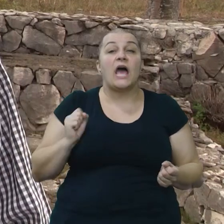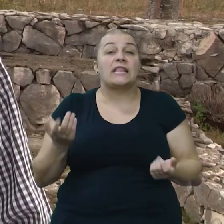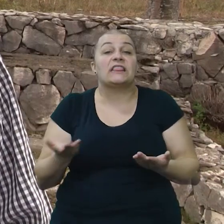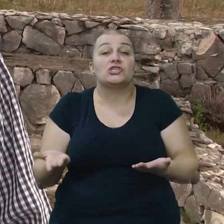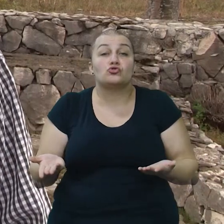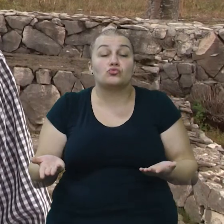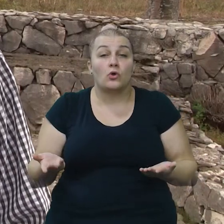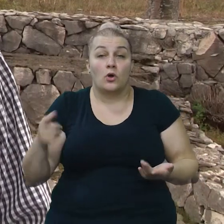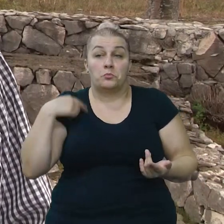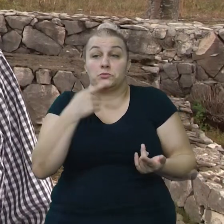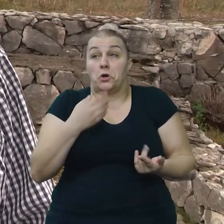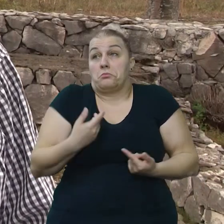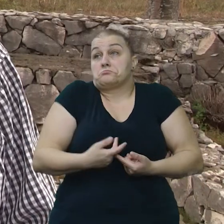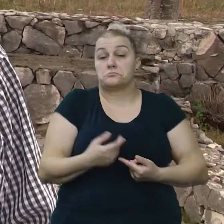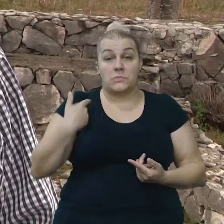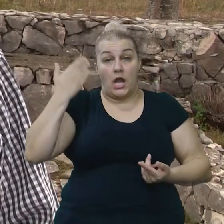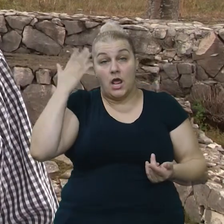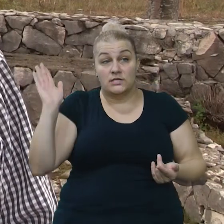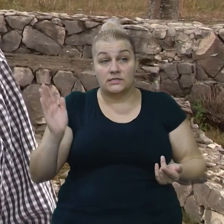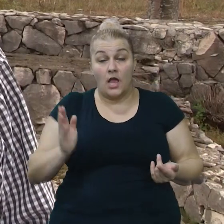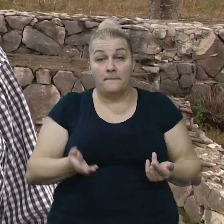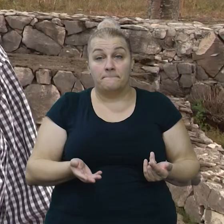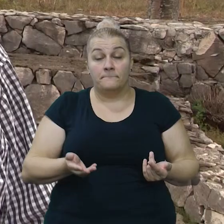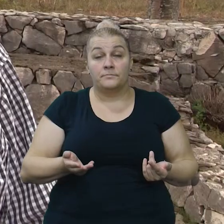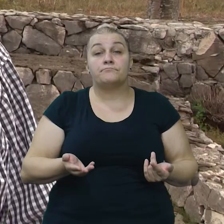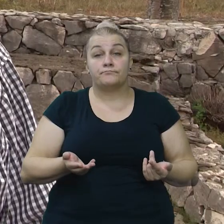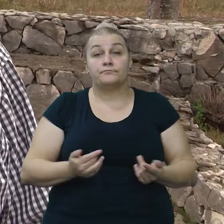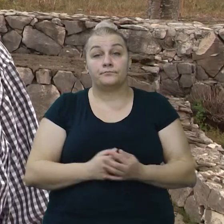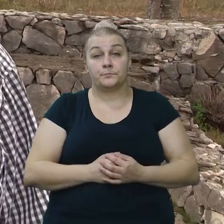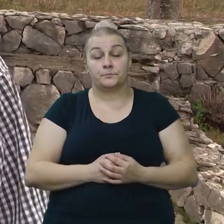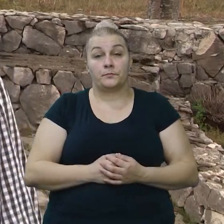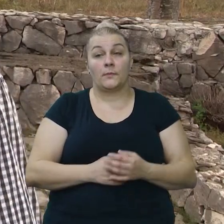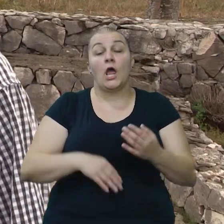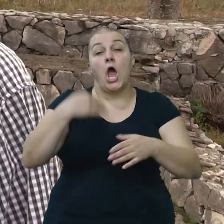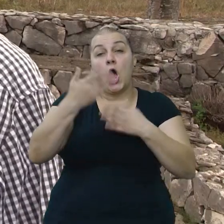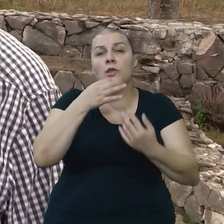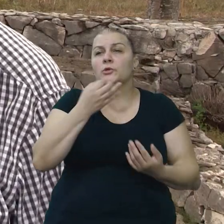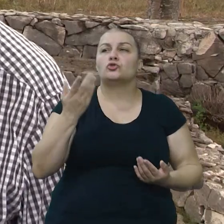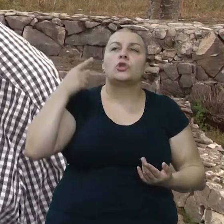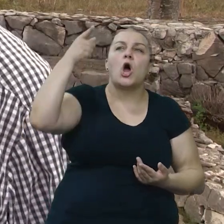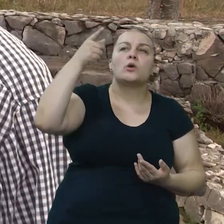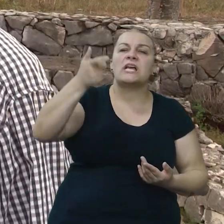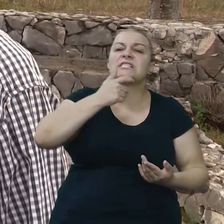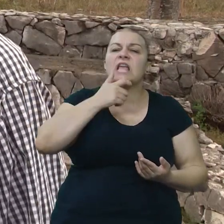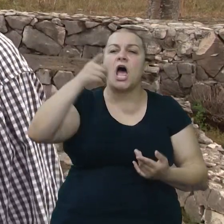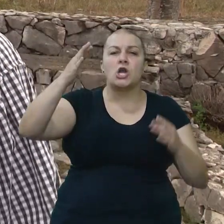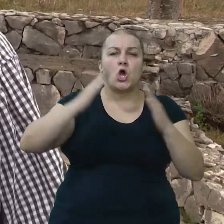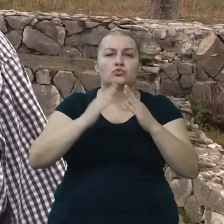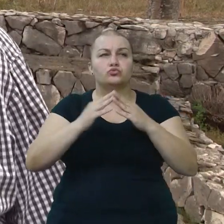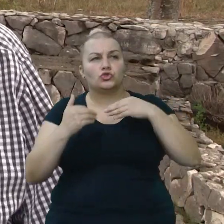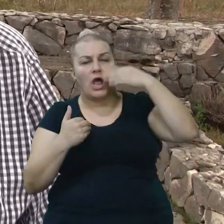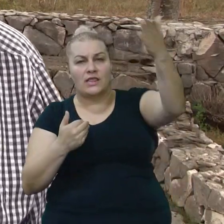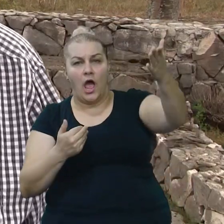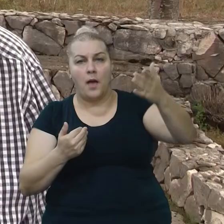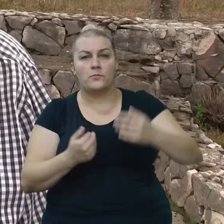garda. Mi kažemo da ne znamo i tako, a onda pita šta je onaj stari doli, kao kuća, suprotno